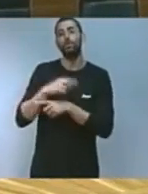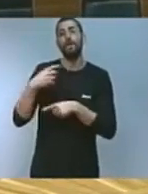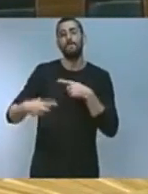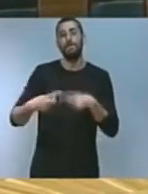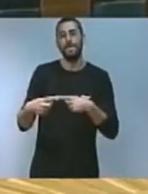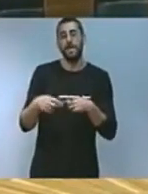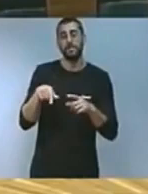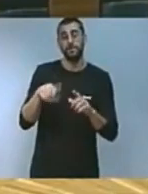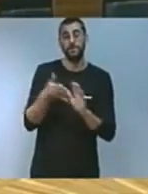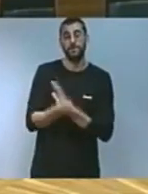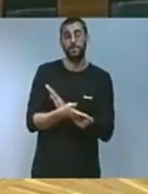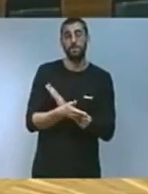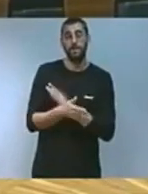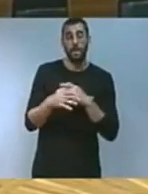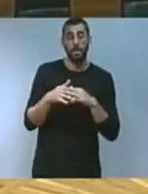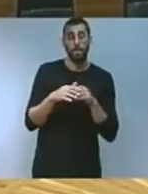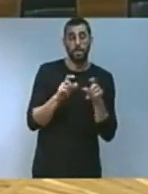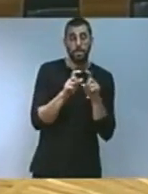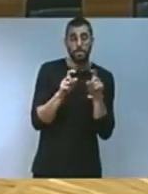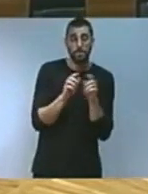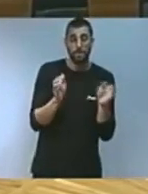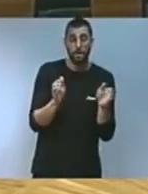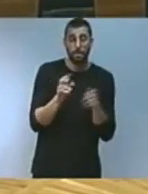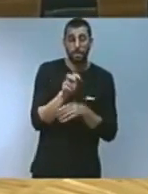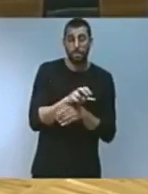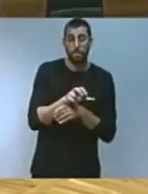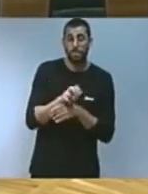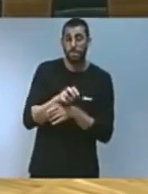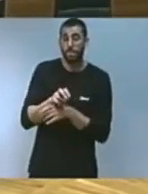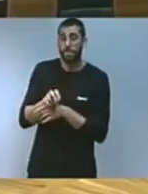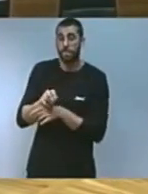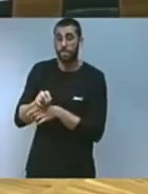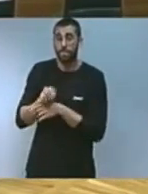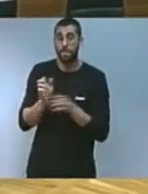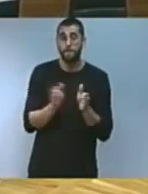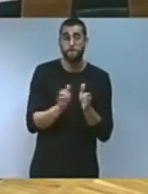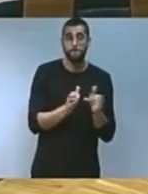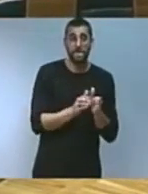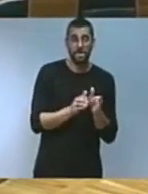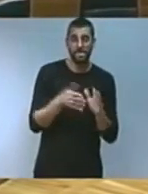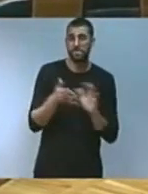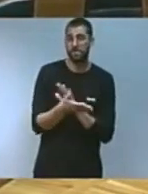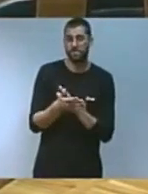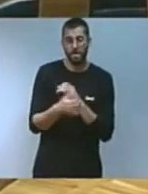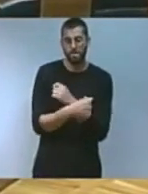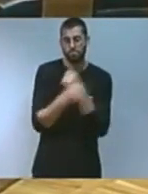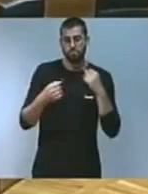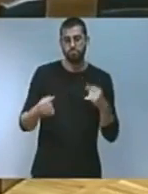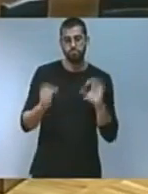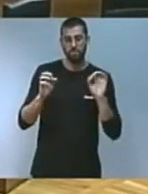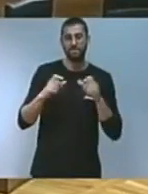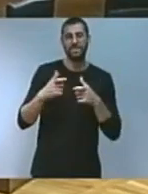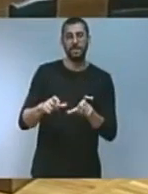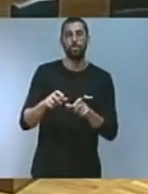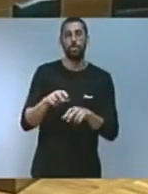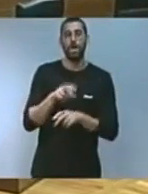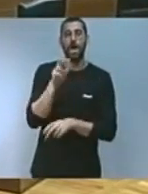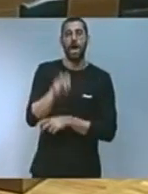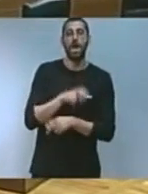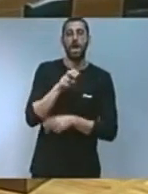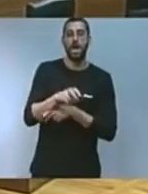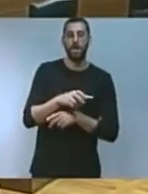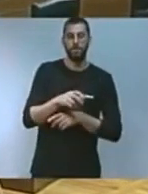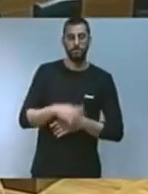'immensa entramà de xicotetes i mitjanes explotacions que és el suport mateix del nostre sector agroalimentari la PAC s'ha de preocupar per la